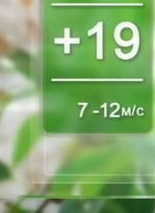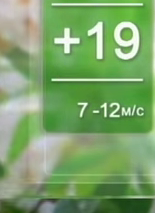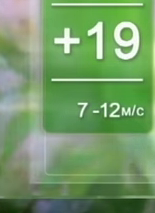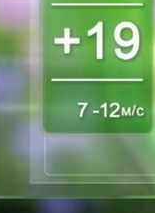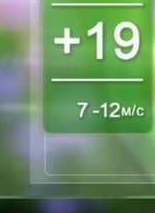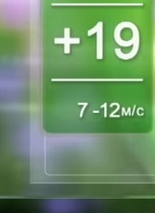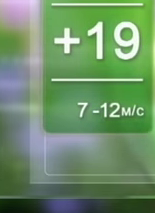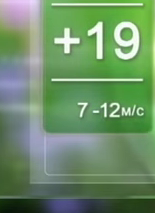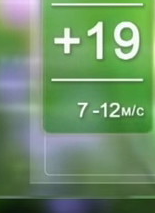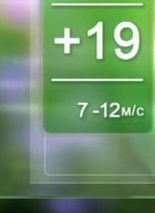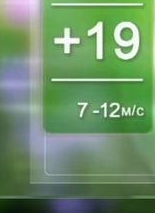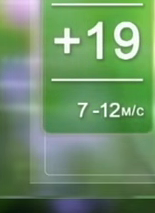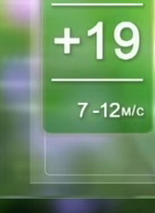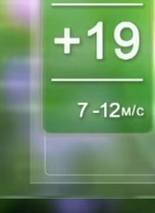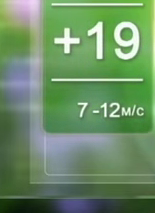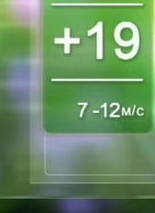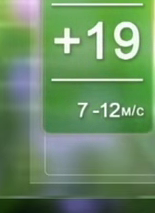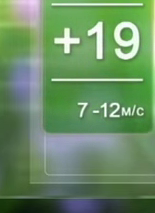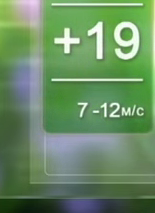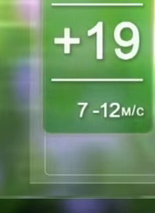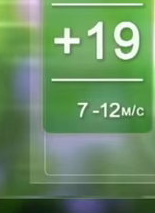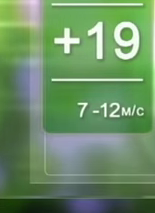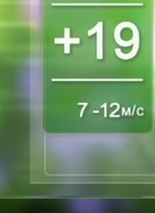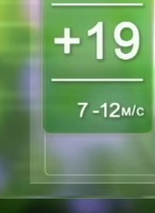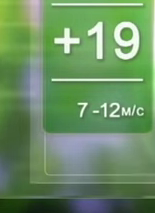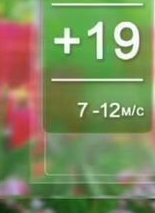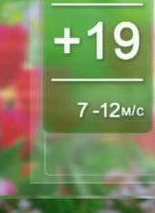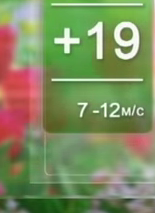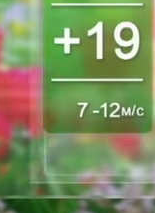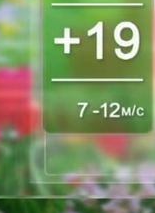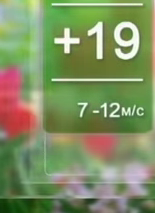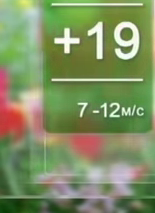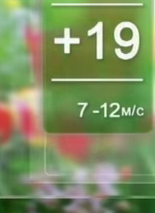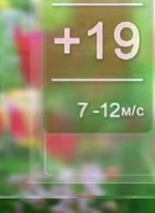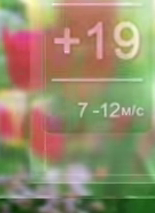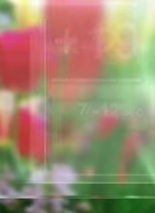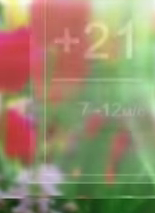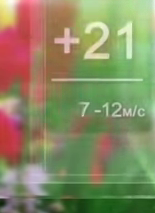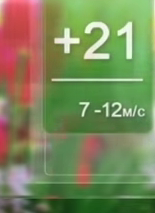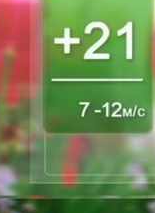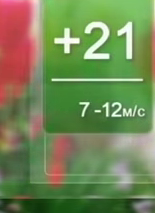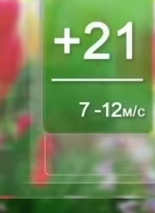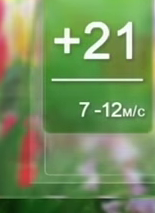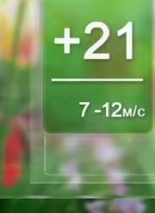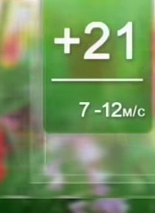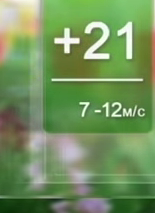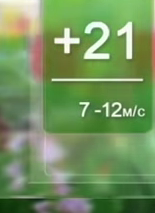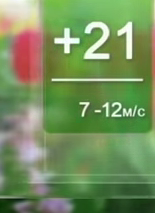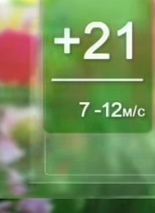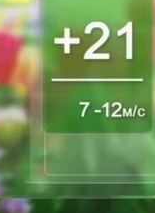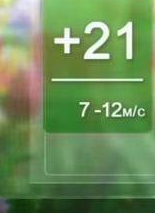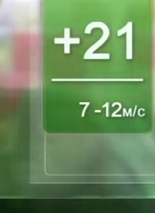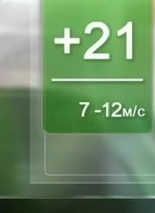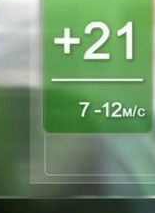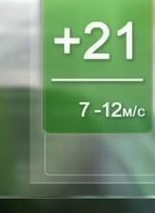секунду. Температура повітря в області. Вночі – 7-12, день – 19-24 градуси тепла. В обласному центрі вночі